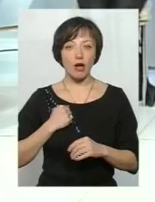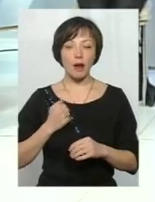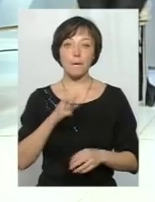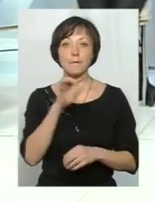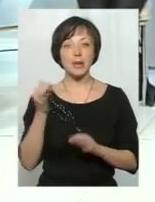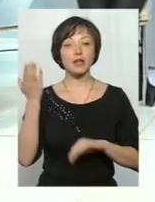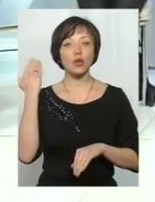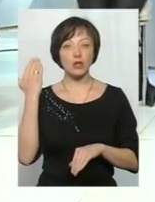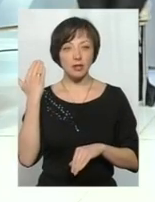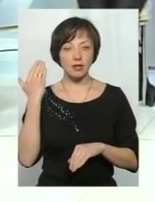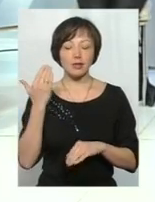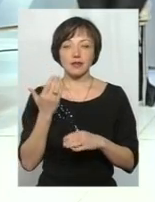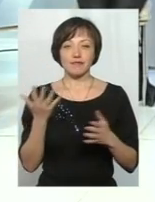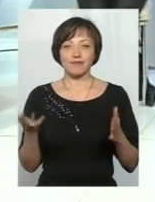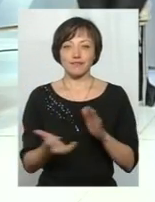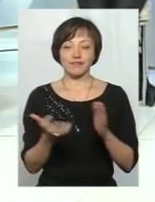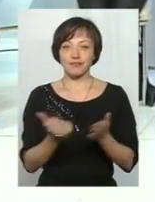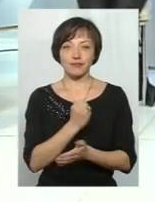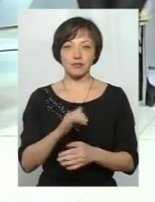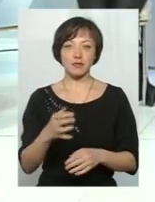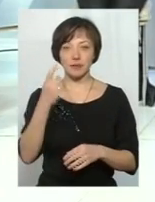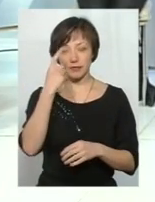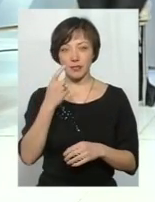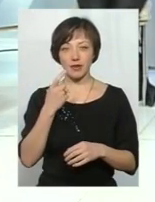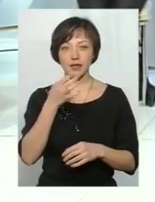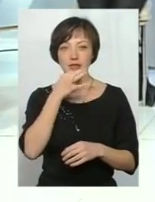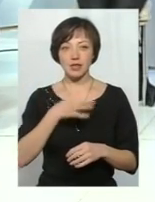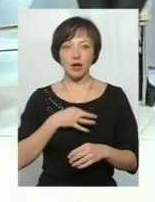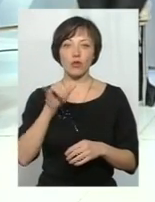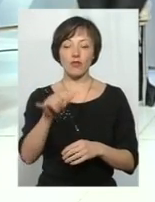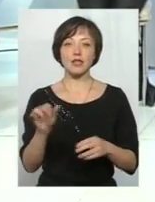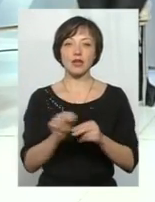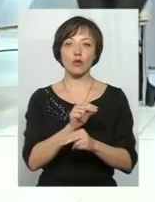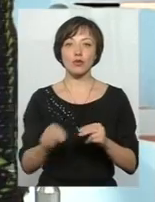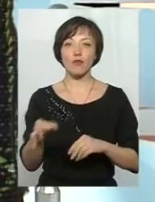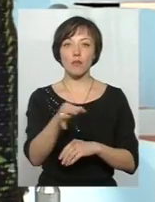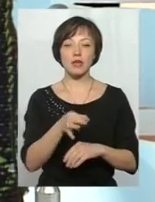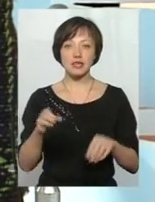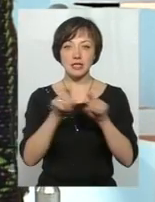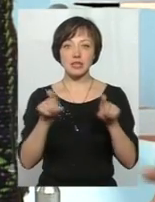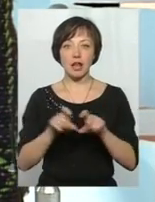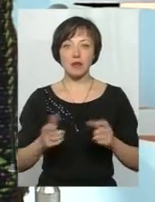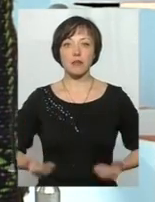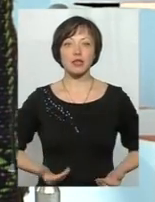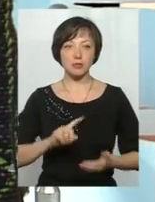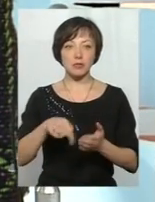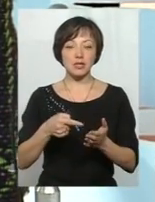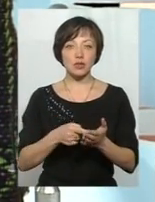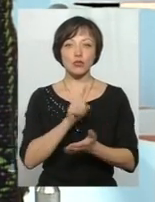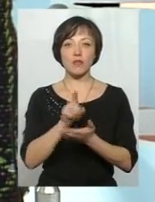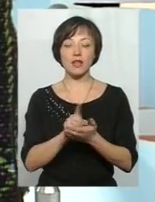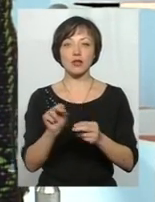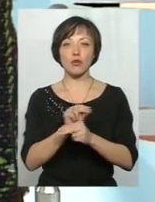якби тоді не дійшли, нам завжди казали, що вас лікується в обласних закладах мешканці міста, яких зобов'язані